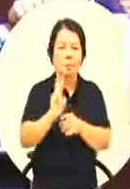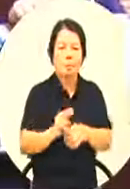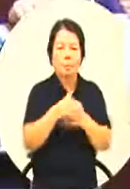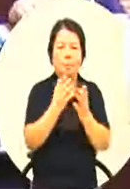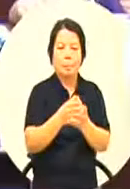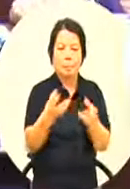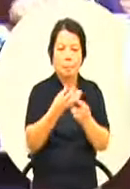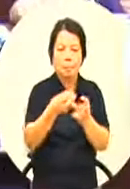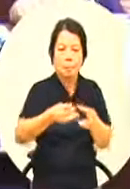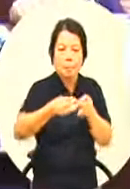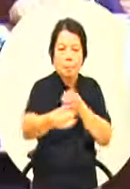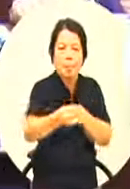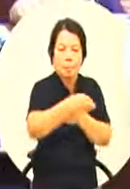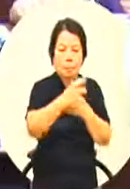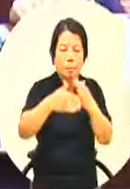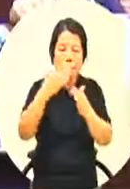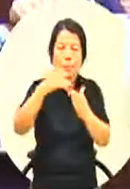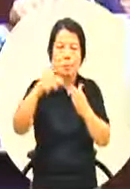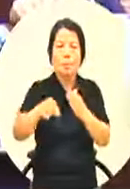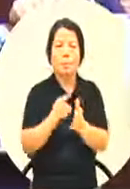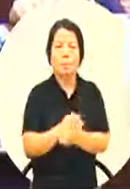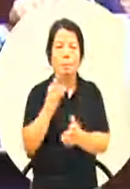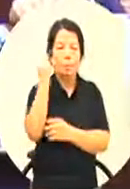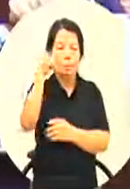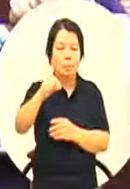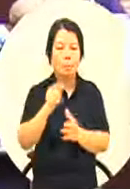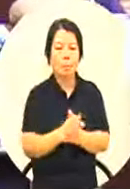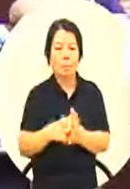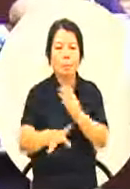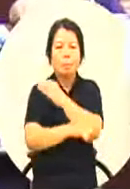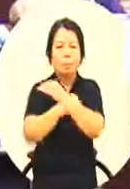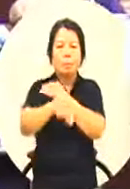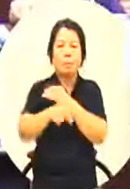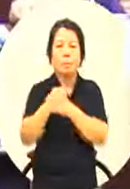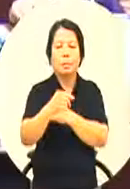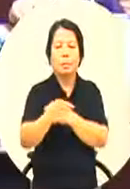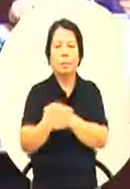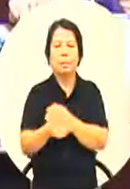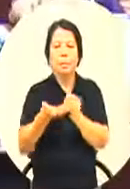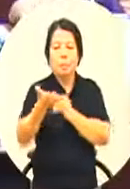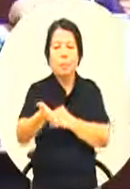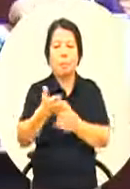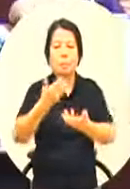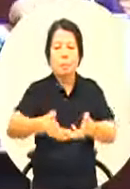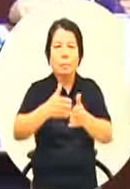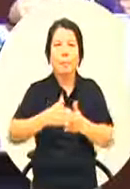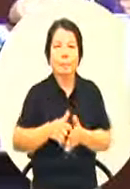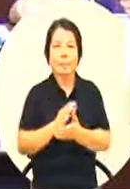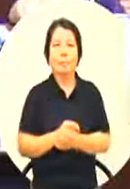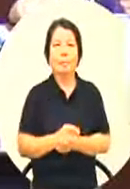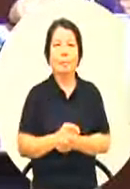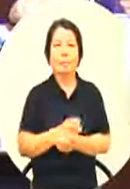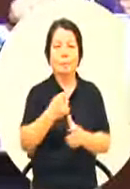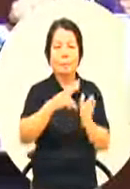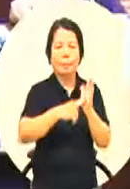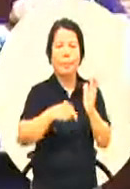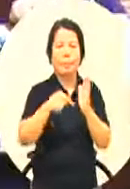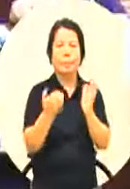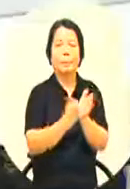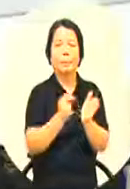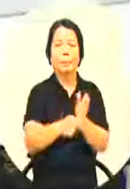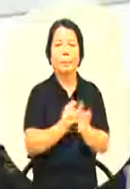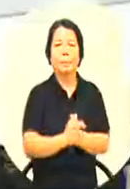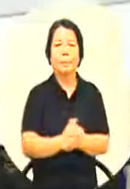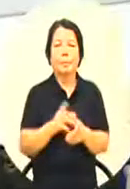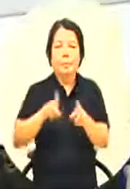一部分都回馈给学校他也是觉得杂根在学校是最重要的以上跟御员做这样的说明他们是做